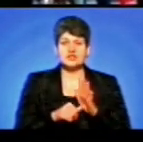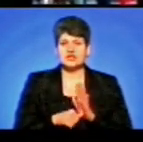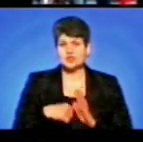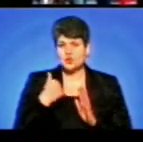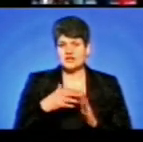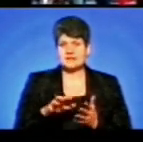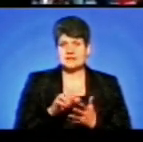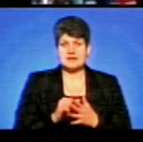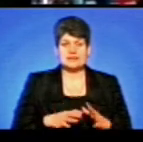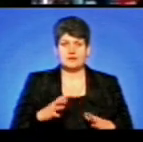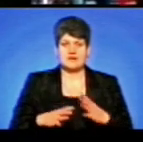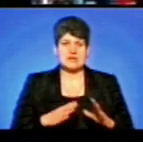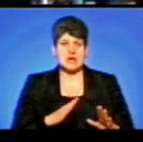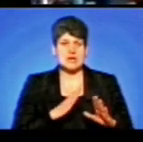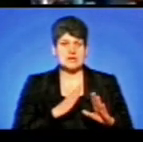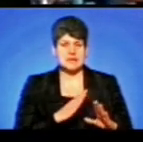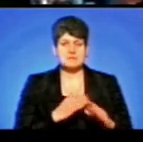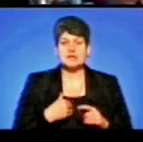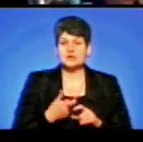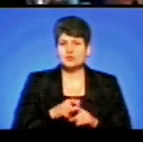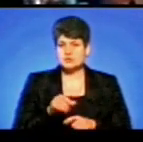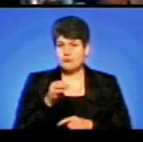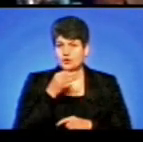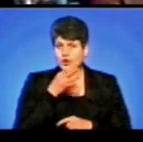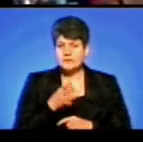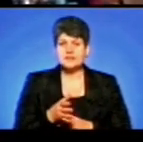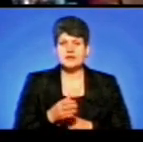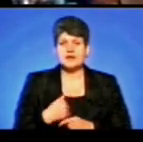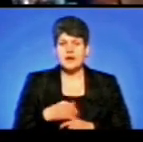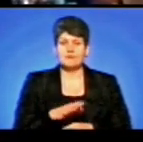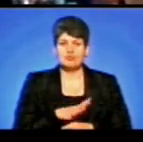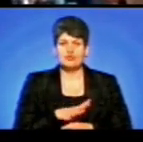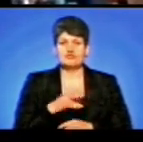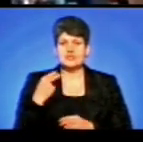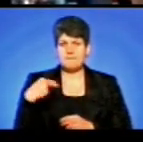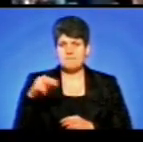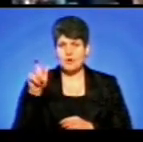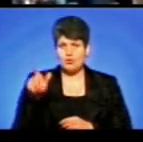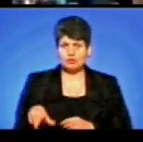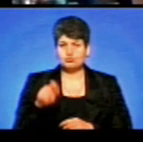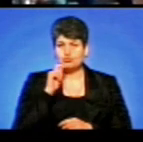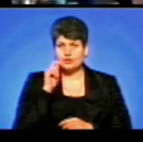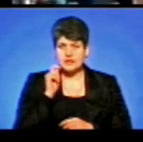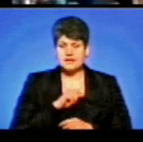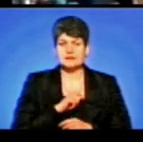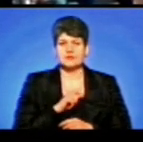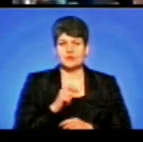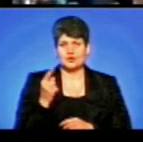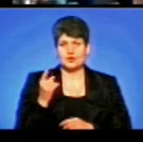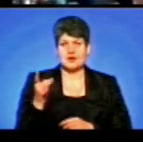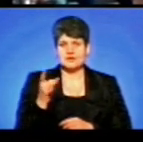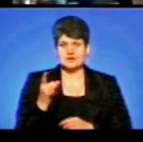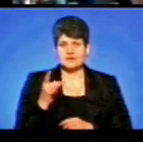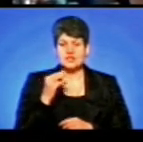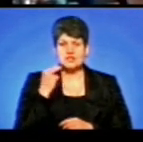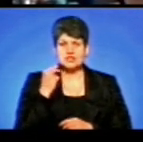тренуванням карате. Мені дуже подобається. Я був чемпіоном України, одноразовий